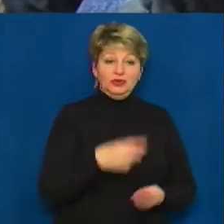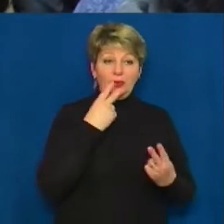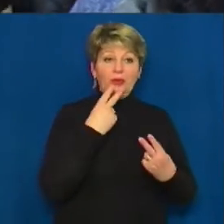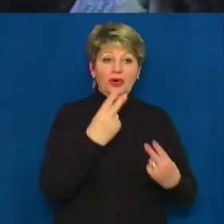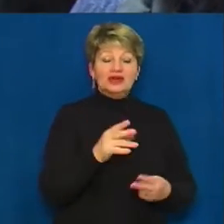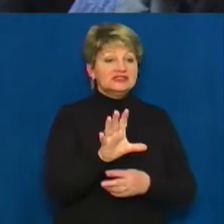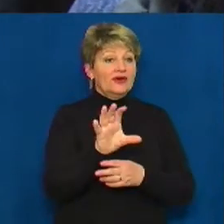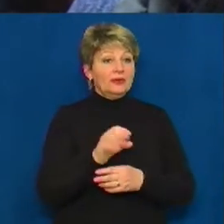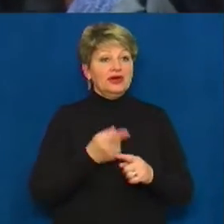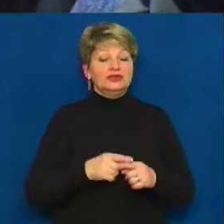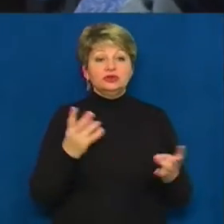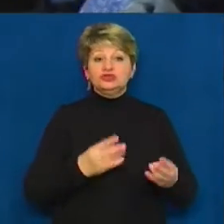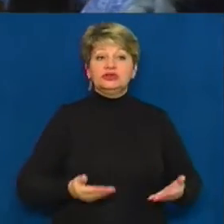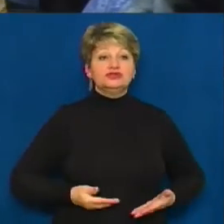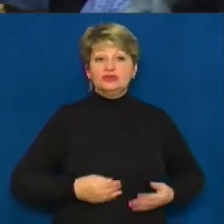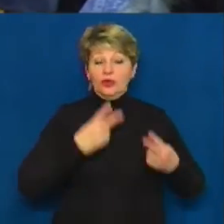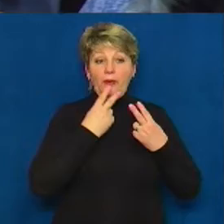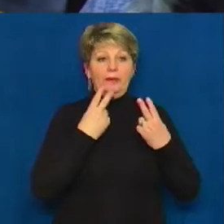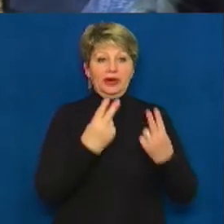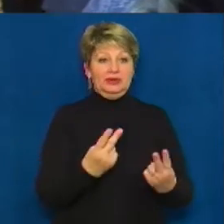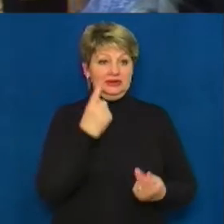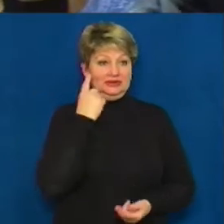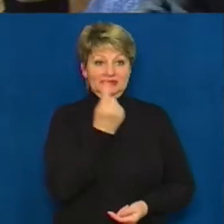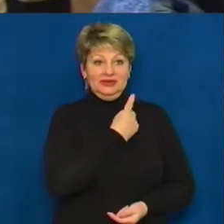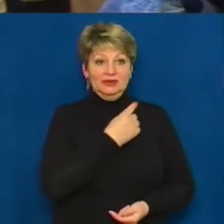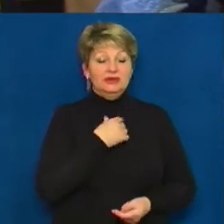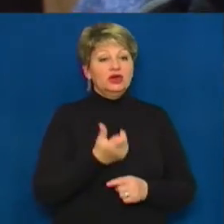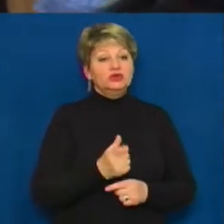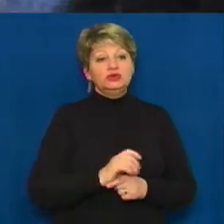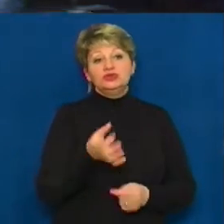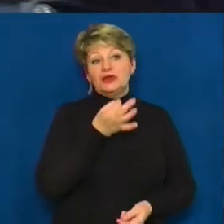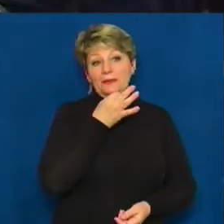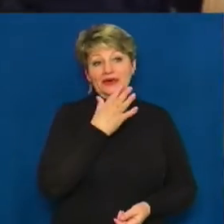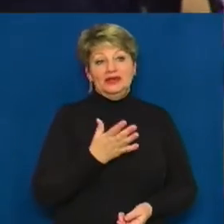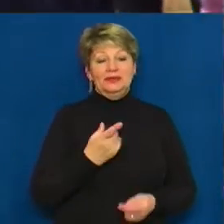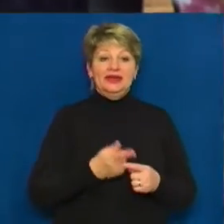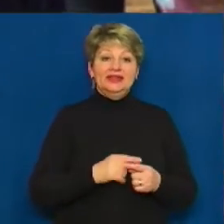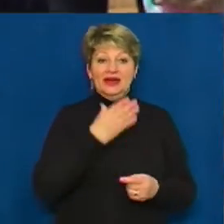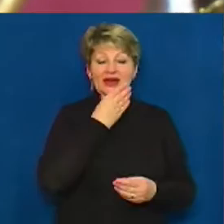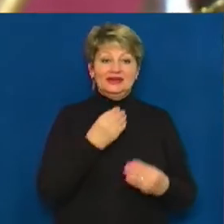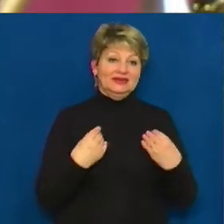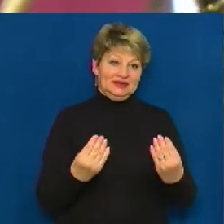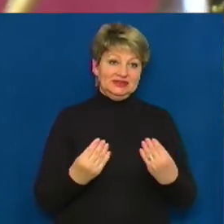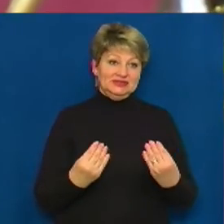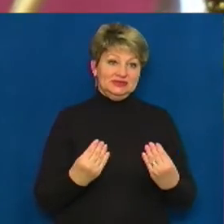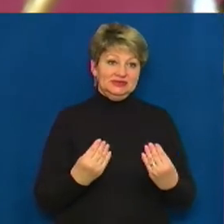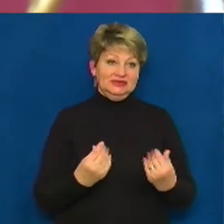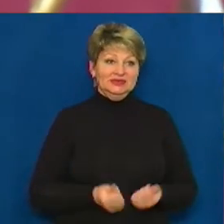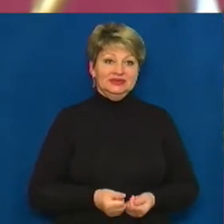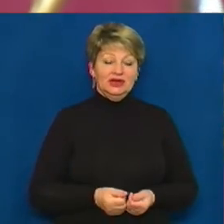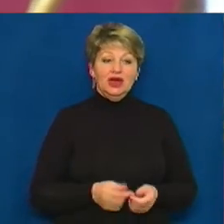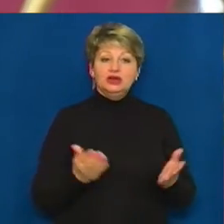потрібно побачити вже. Найбільше мені сподобалася ось ця красуня лілі. Він є щось таке